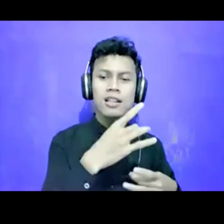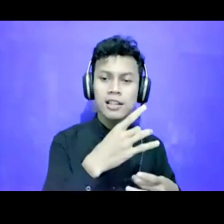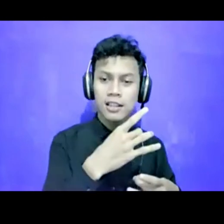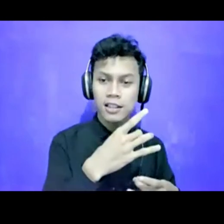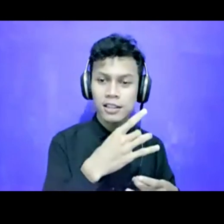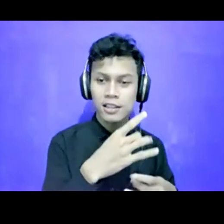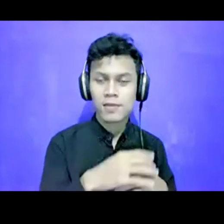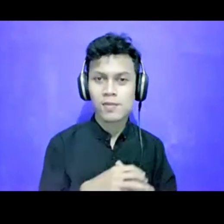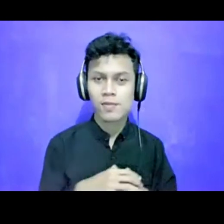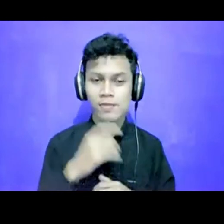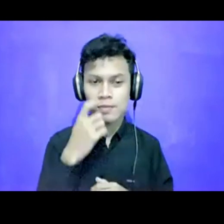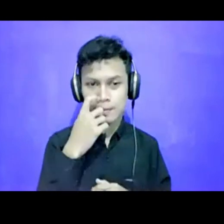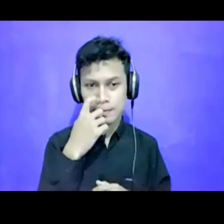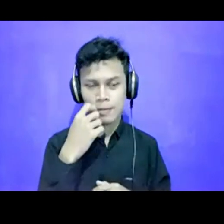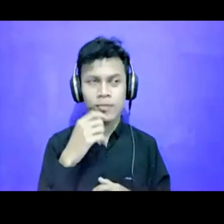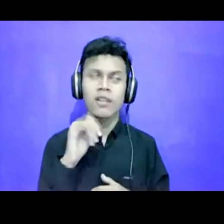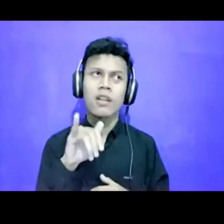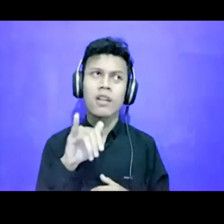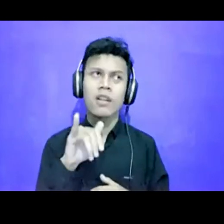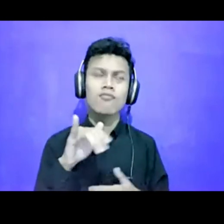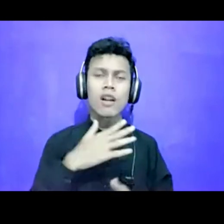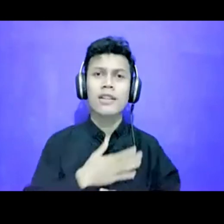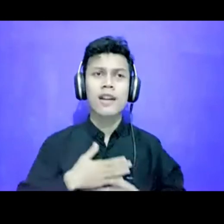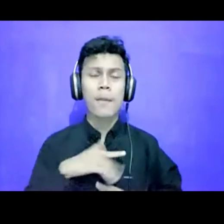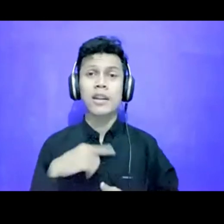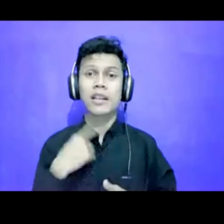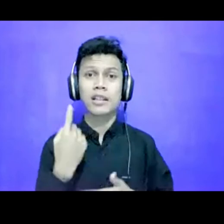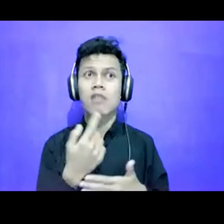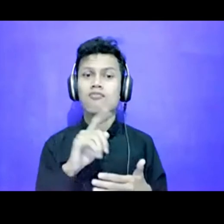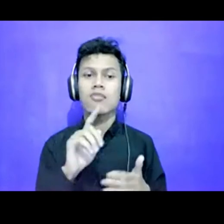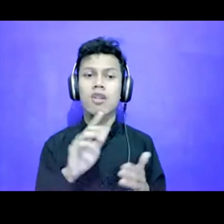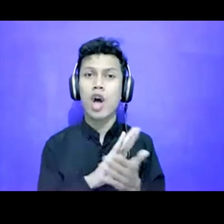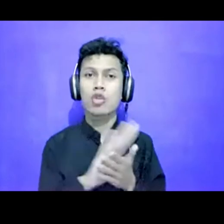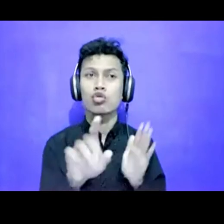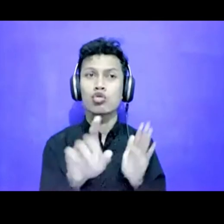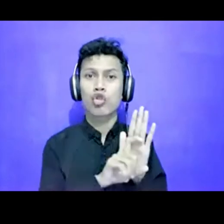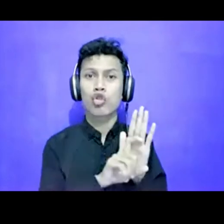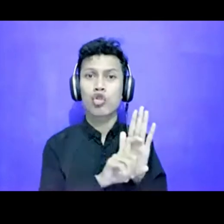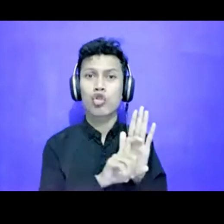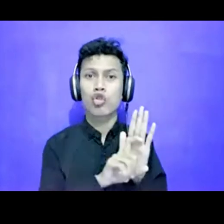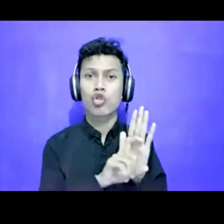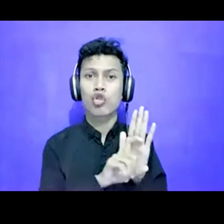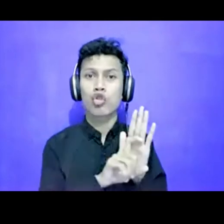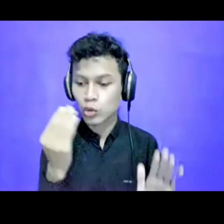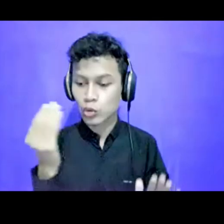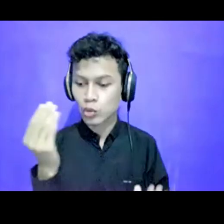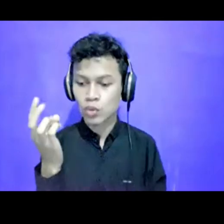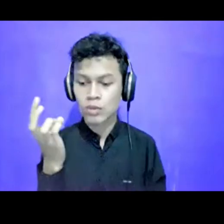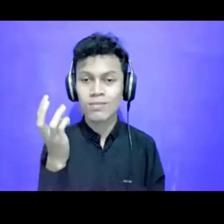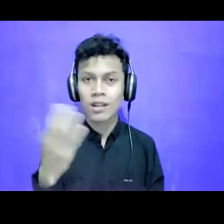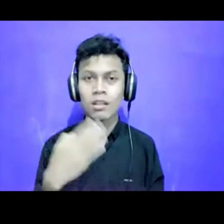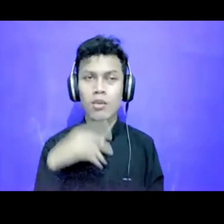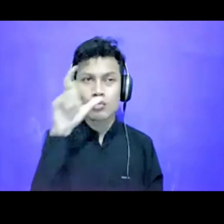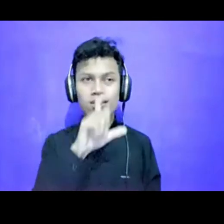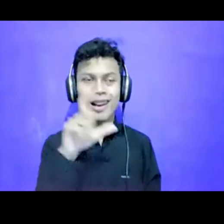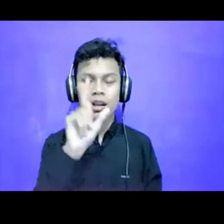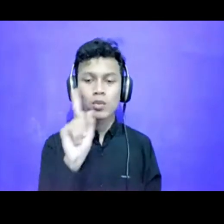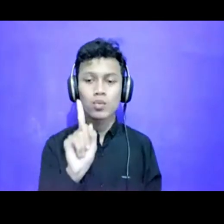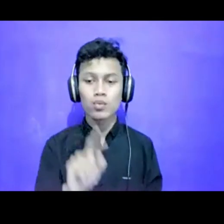kayaknya paling enak kita langsung buka contoh aja sebentar aku ini dulu ya cari laporannya dulu